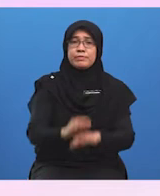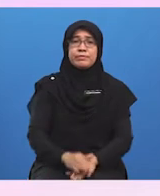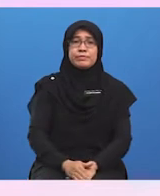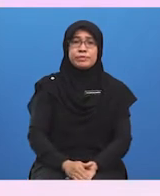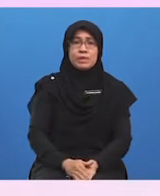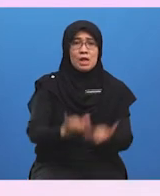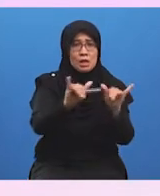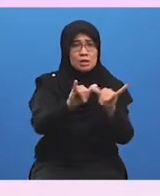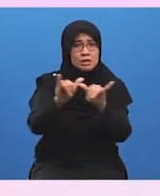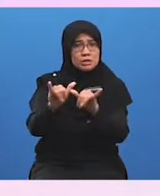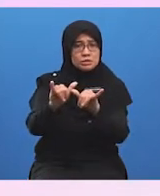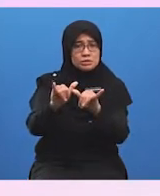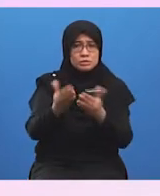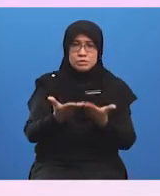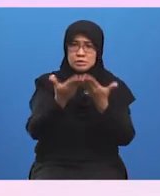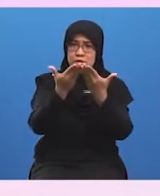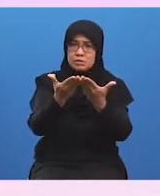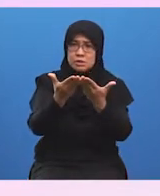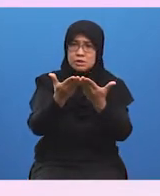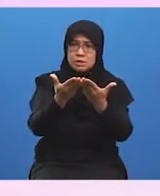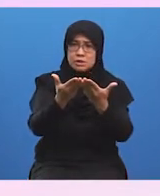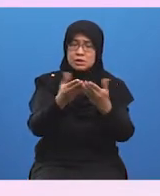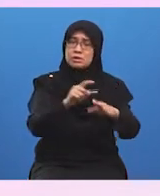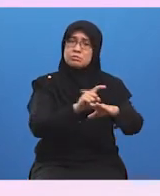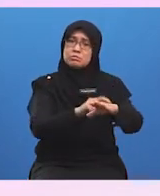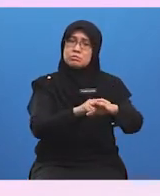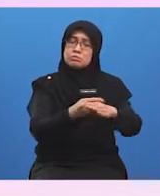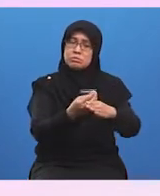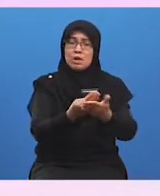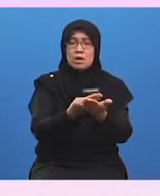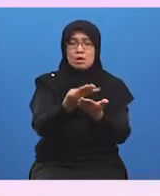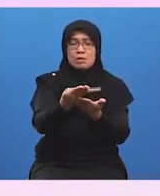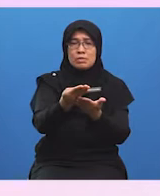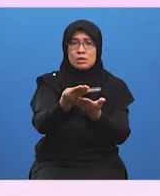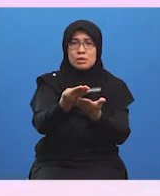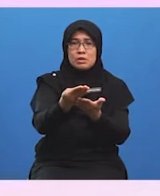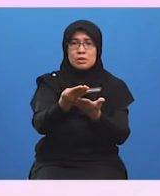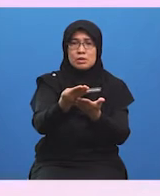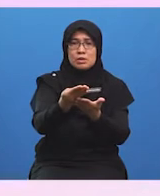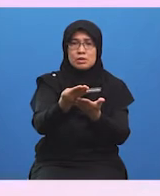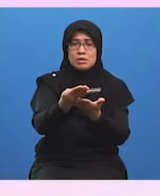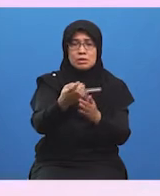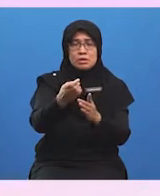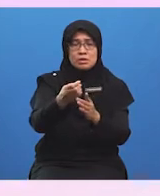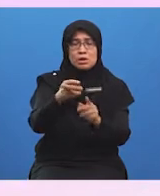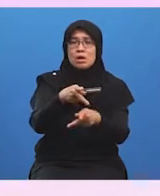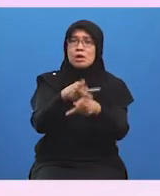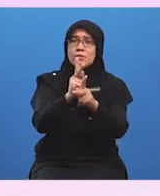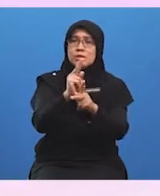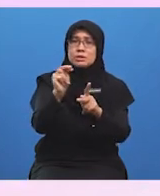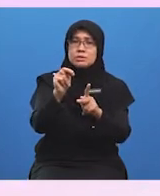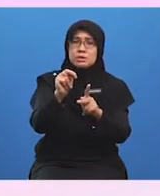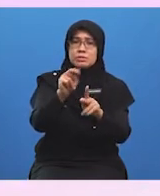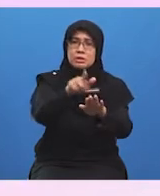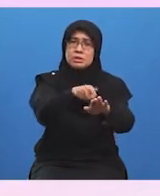Ia juga menawarkan tempoh bayaran balik pinjaman yang lebih panjang kepada pengusaha PKS